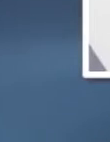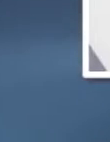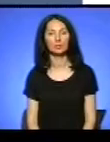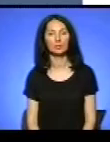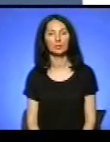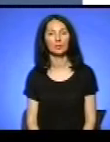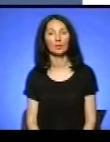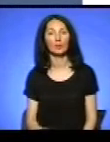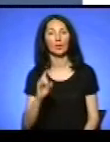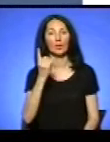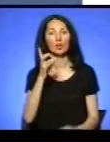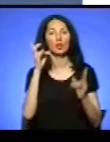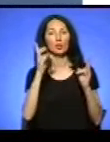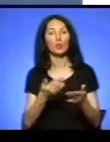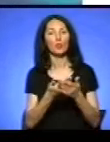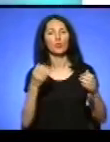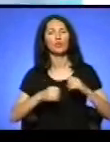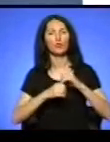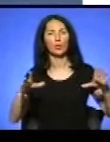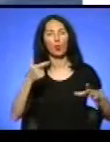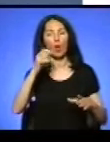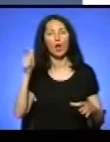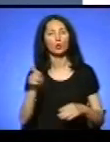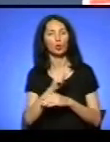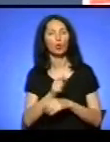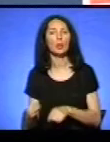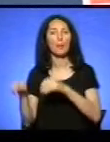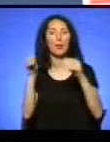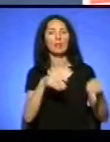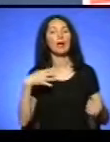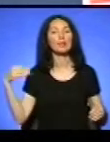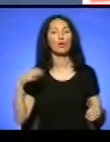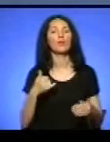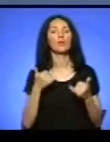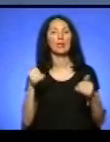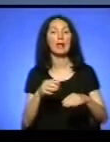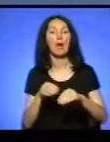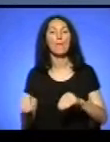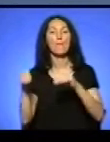Дитину, травмовану від вибуху газу, у Тернополі перевезли у Львів для пересадки шкіри.